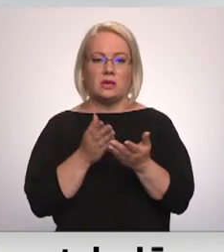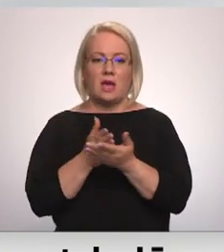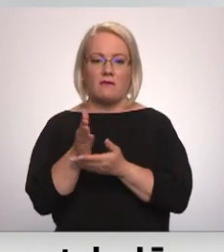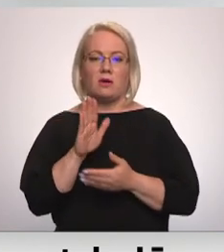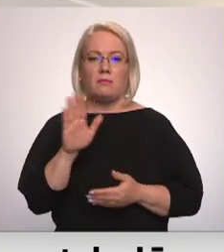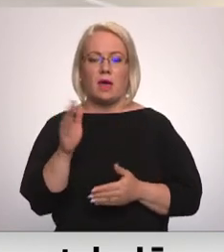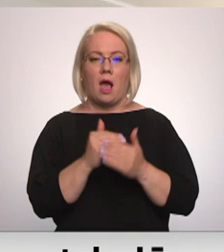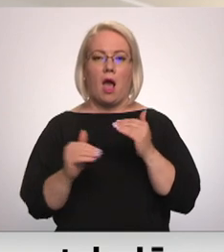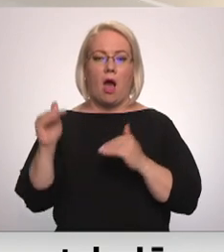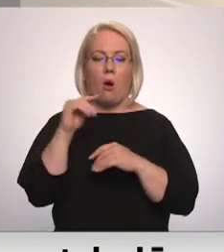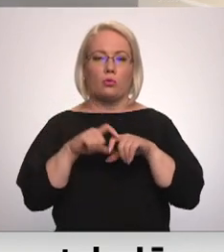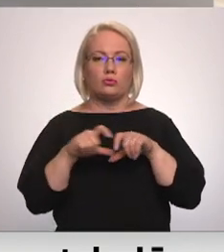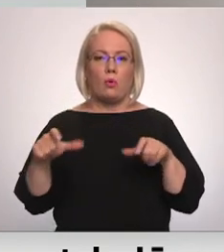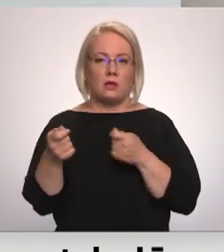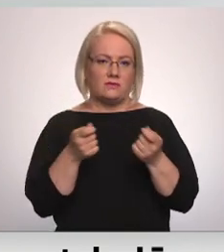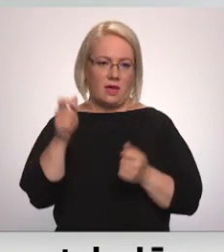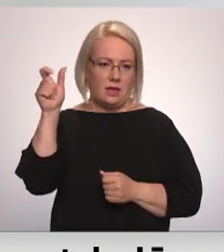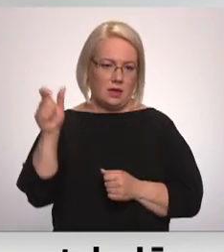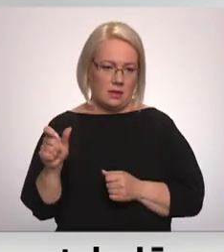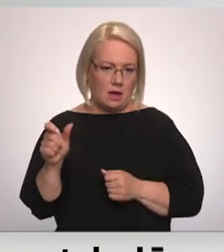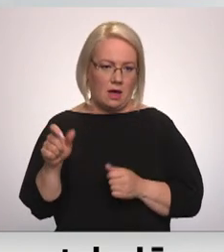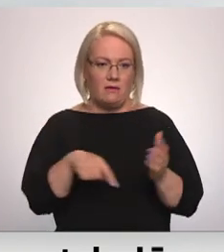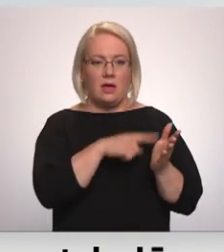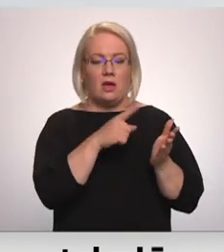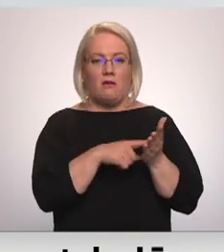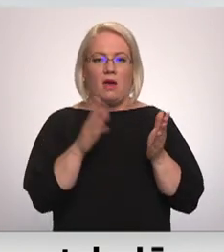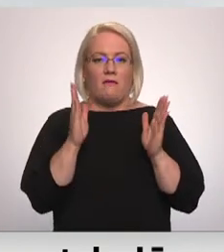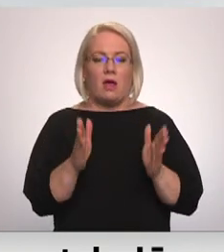augstskolas rektu. Vai varētu būt runa par Raivo Šteinu?